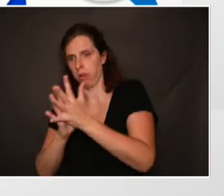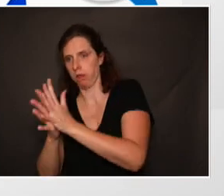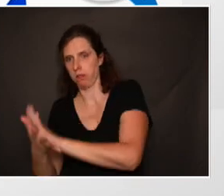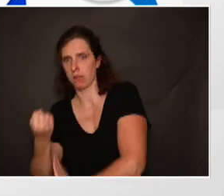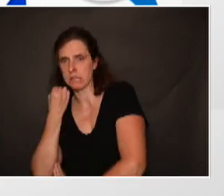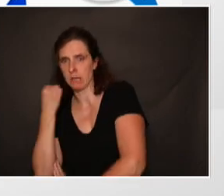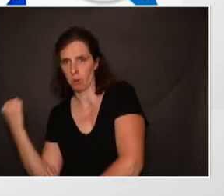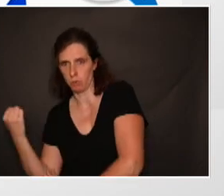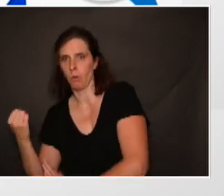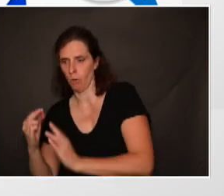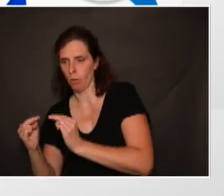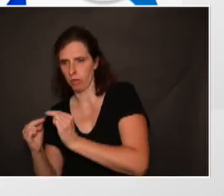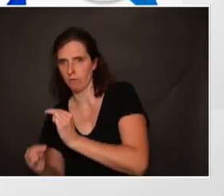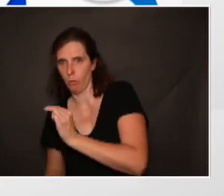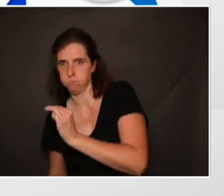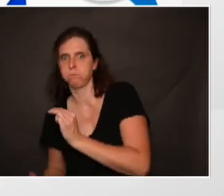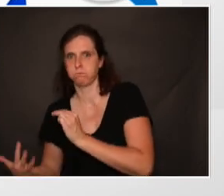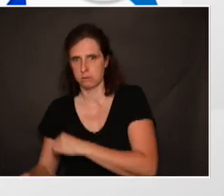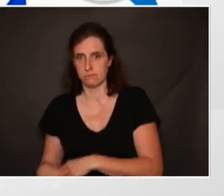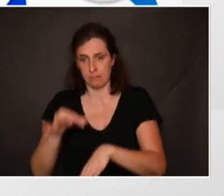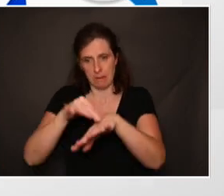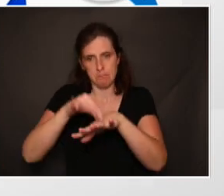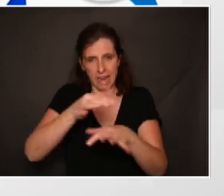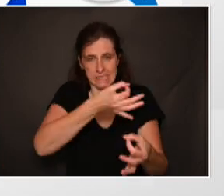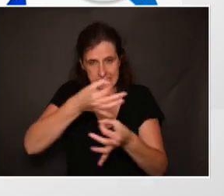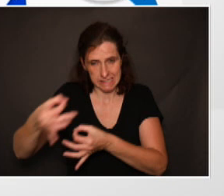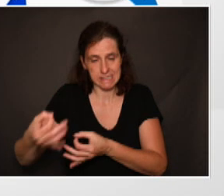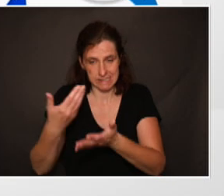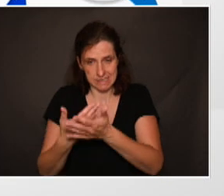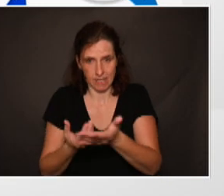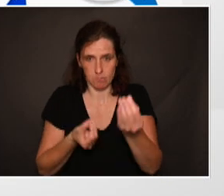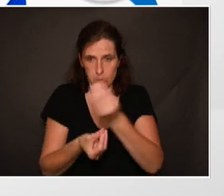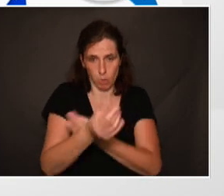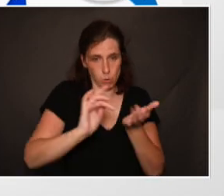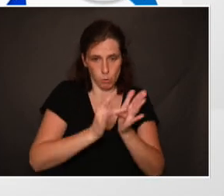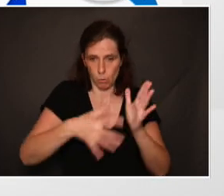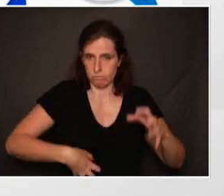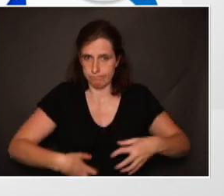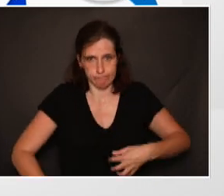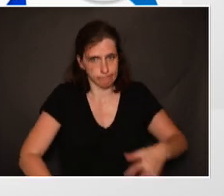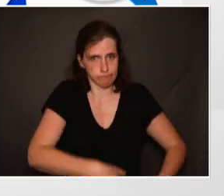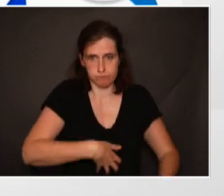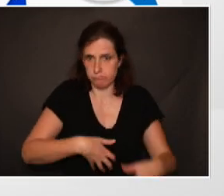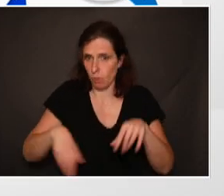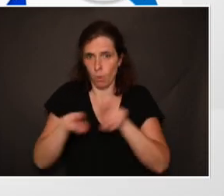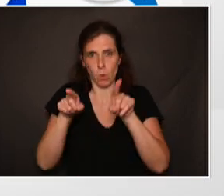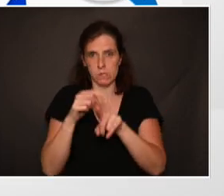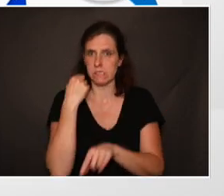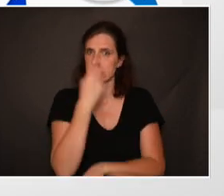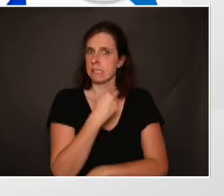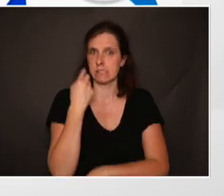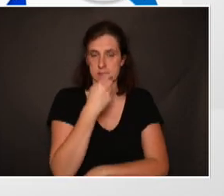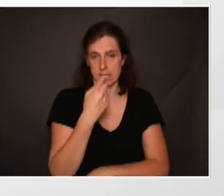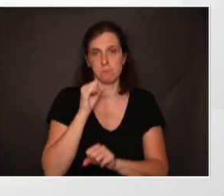à des degrés divers. Et ces maladies chroniques peuvent toucher tous les organes, mais là encore, également, la sphère